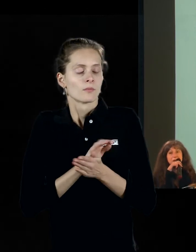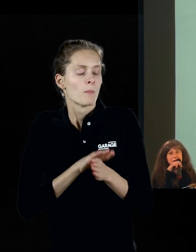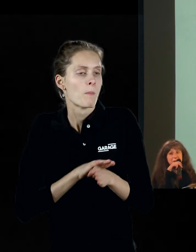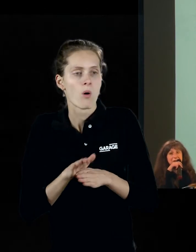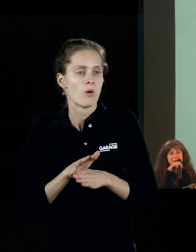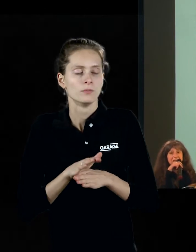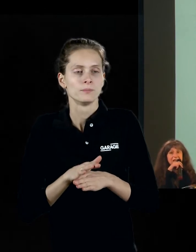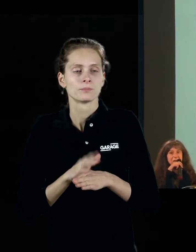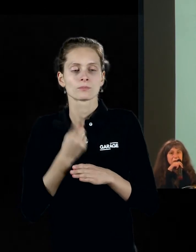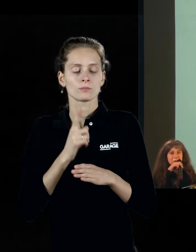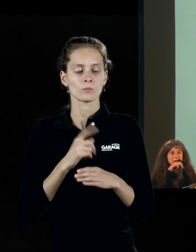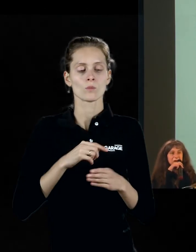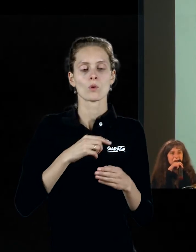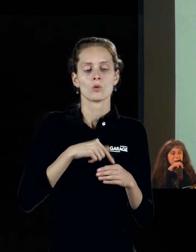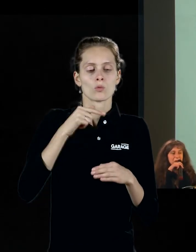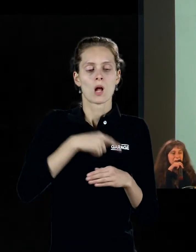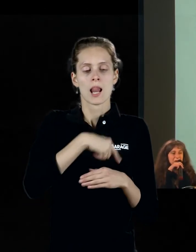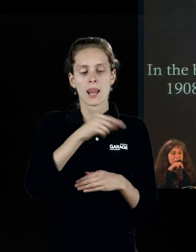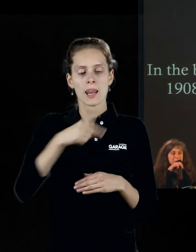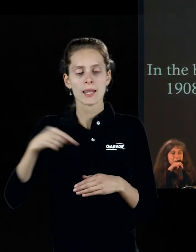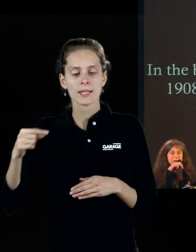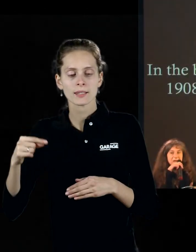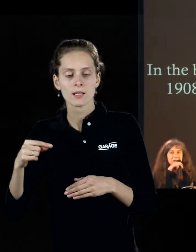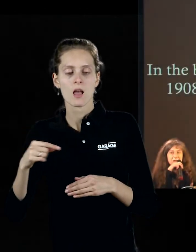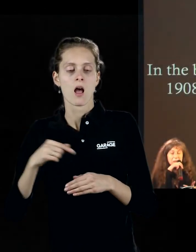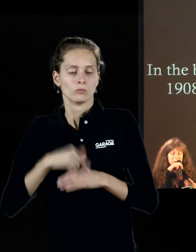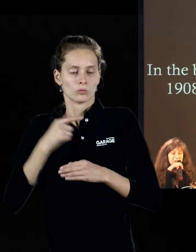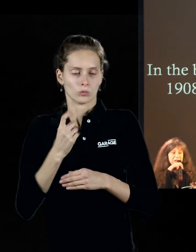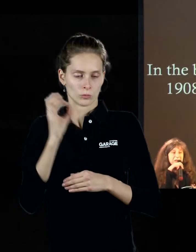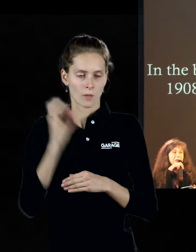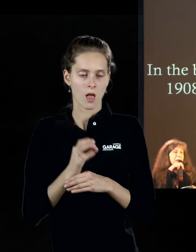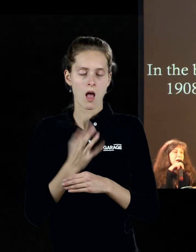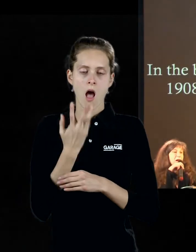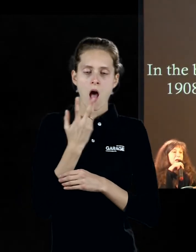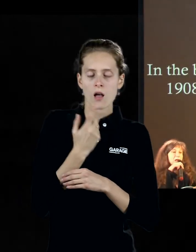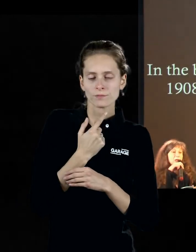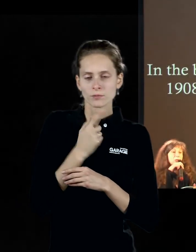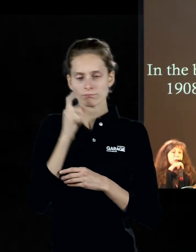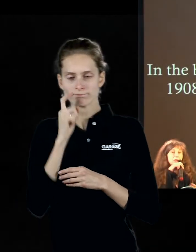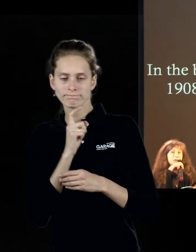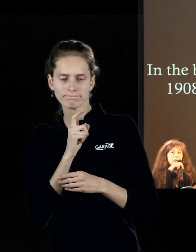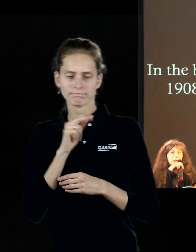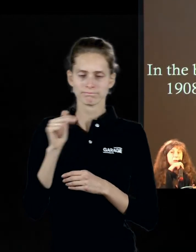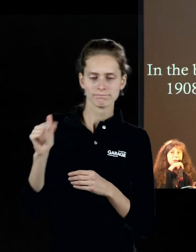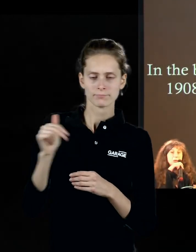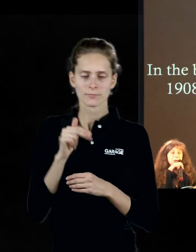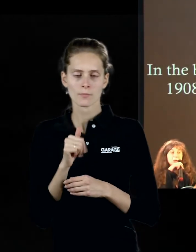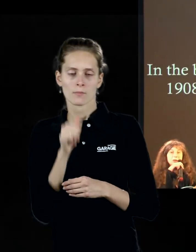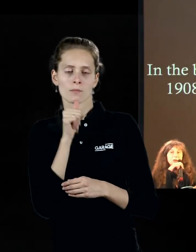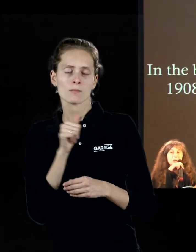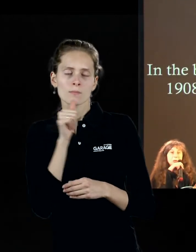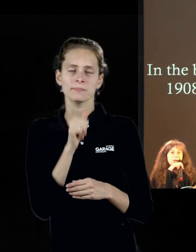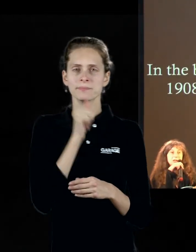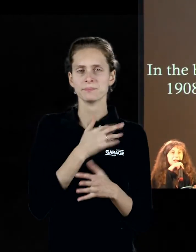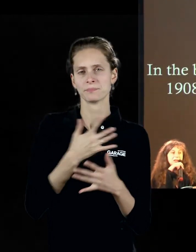линии лучше, чем цвет. Ему пришлось достаточно долго идти к тому, чтобы понять цвет. Он практиковал, придумывал